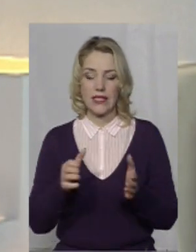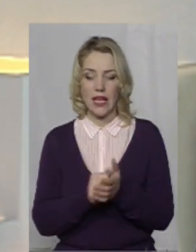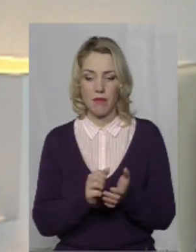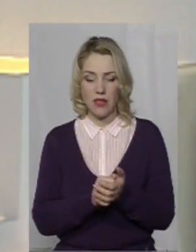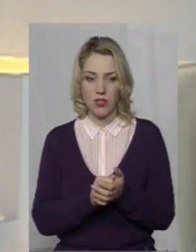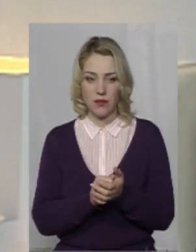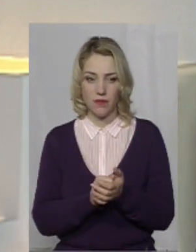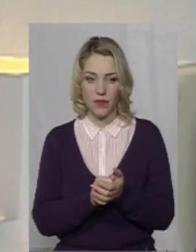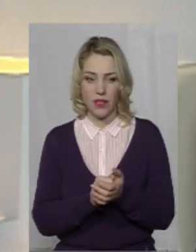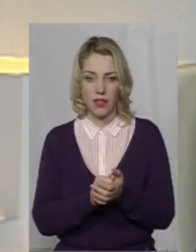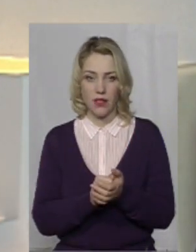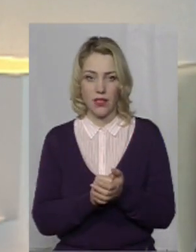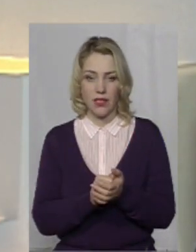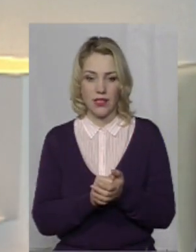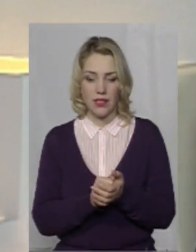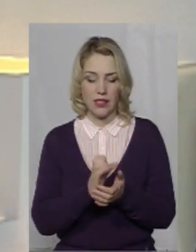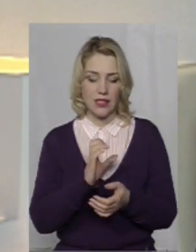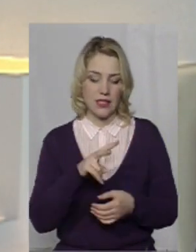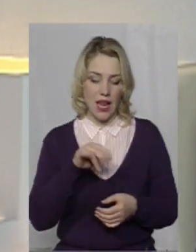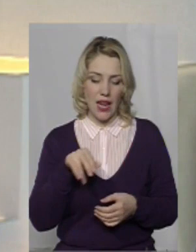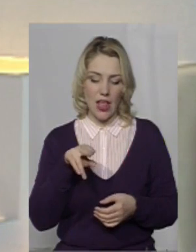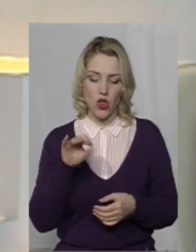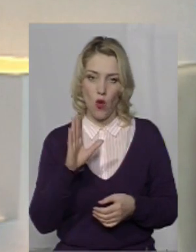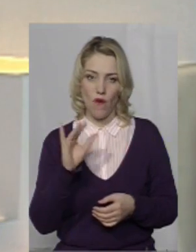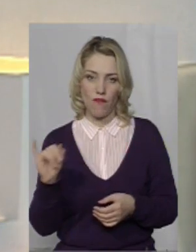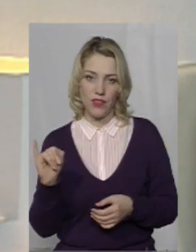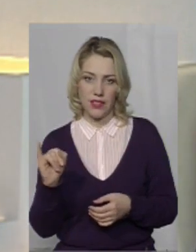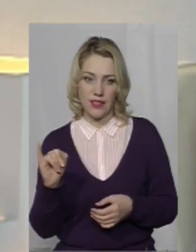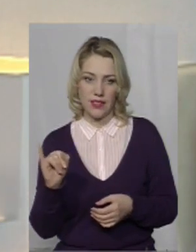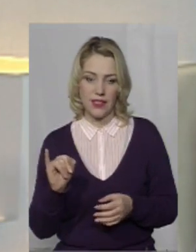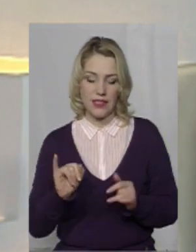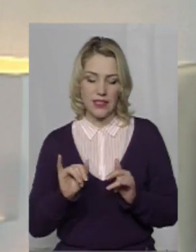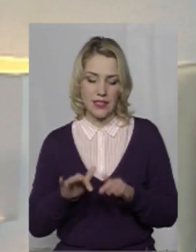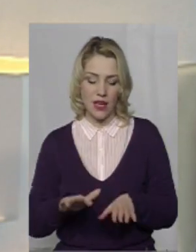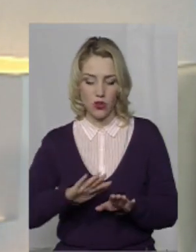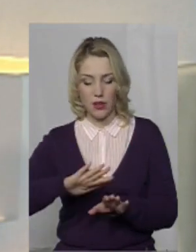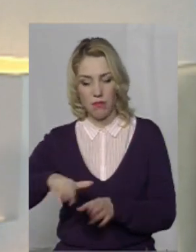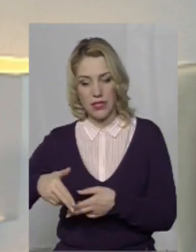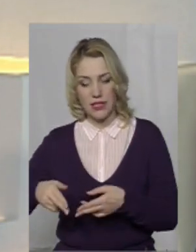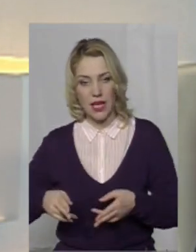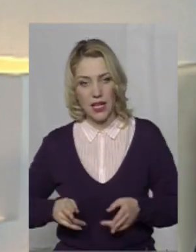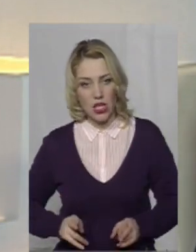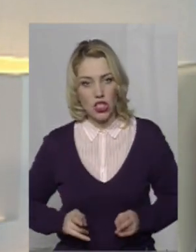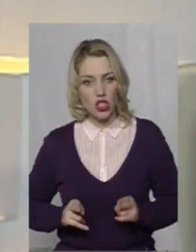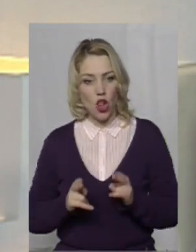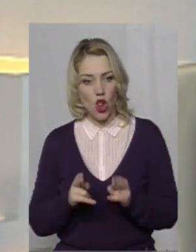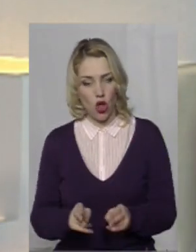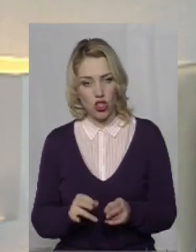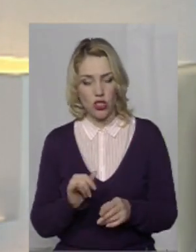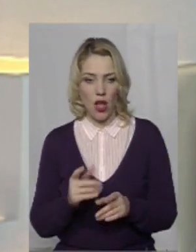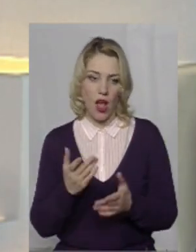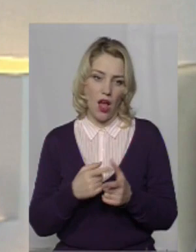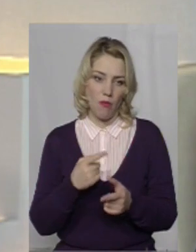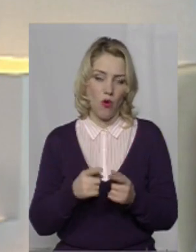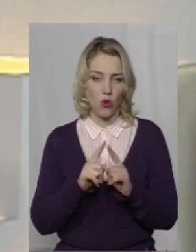слідовими заходами після скоєння того чи іншого тяжкого та особливо